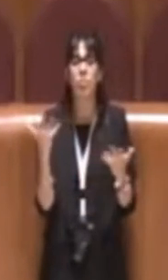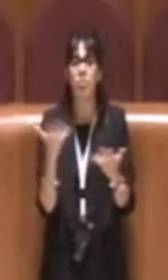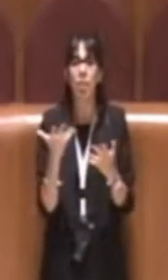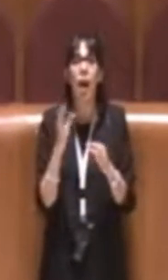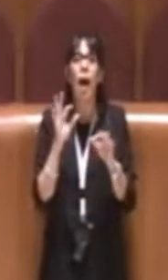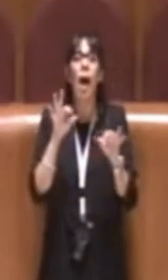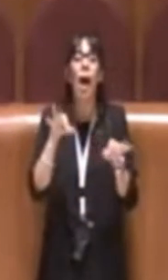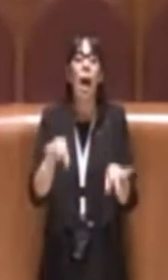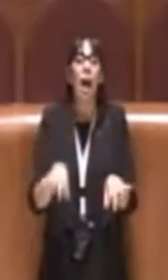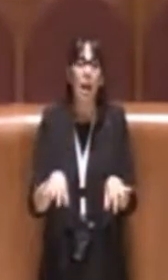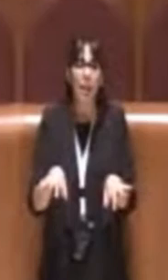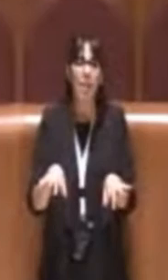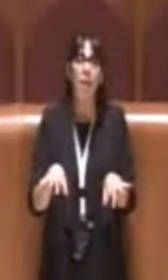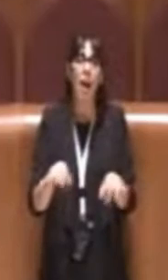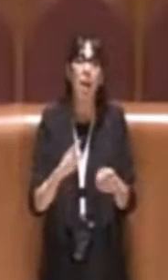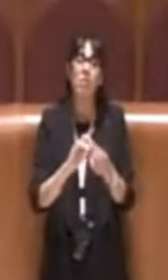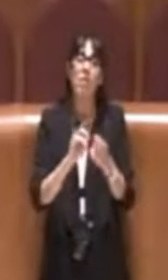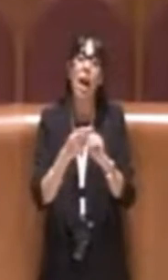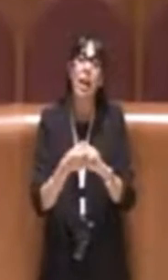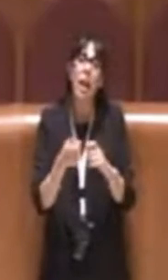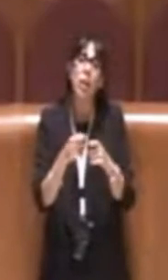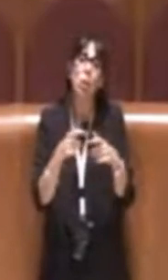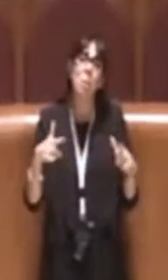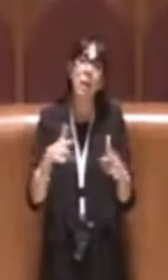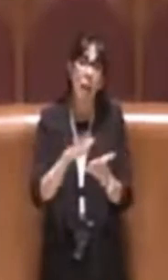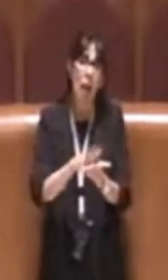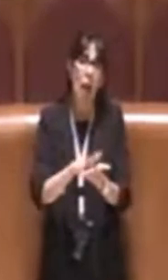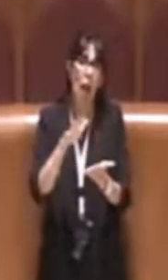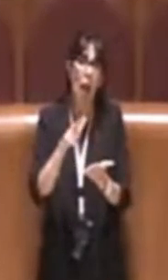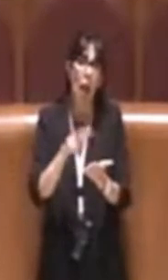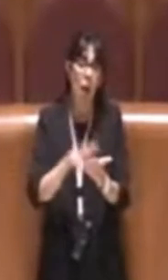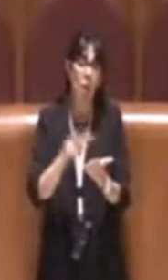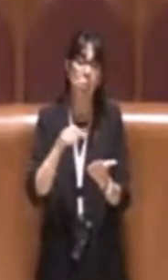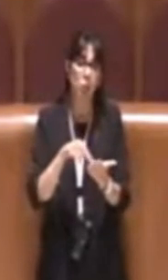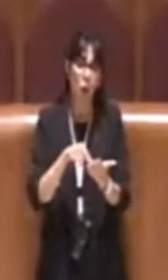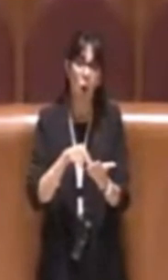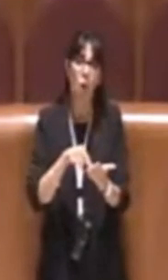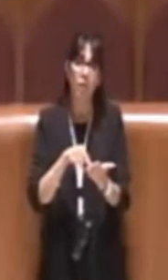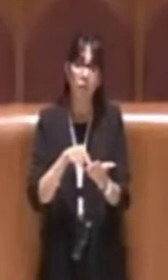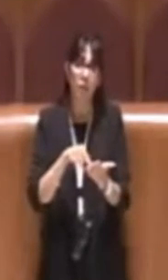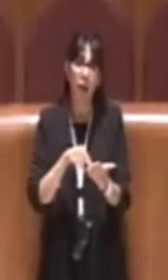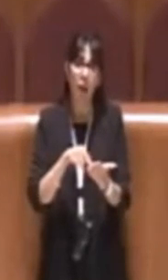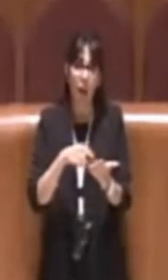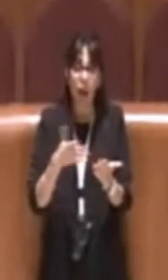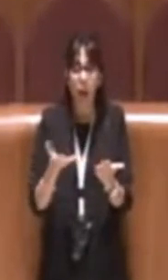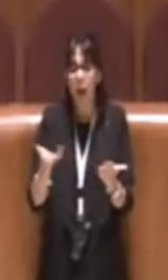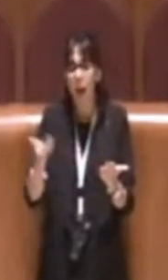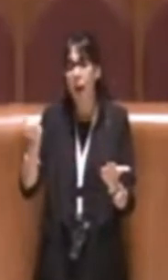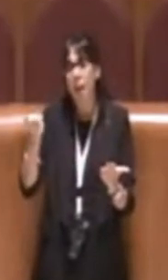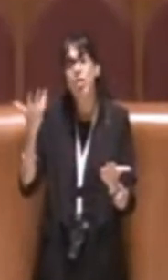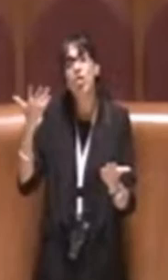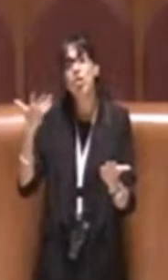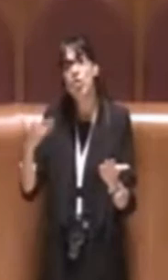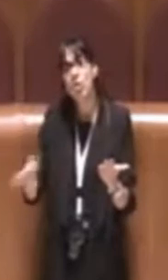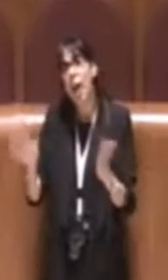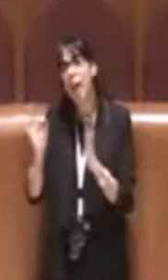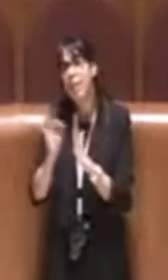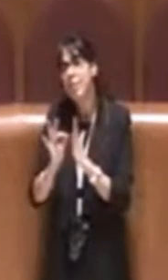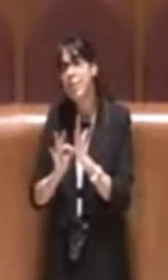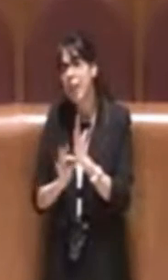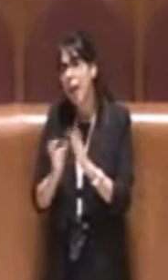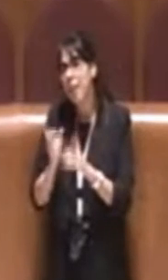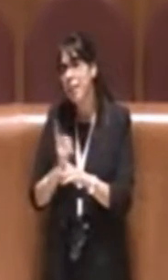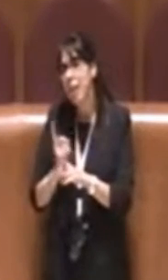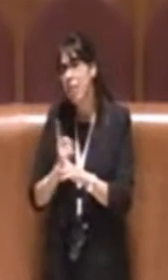'approvazione della variante urbanistica con in mano i dati necessari per poter far